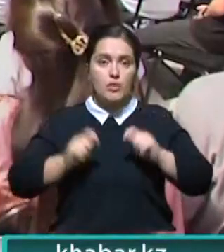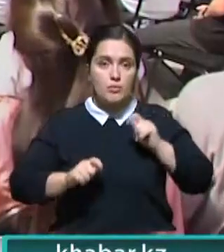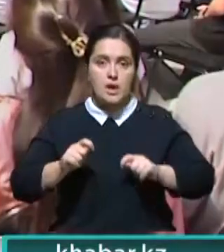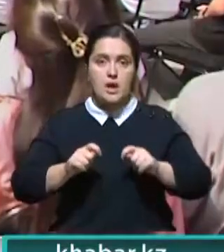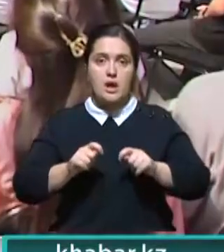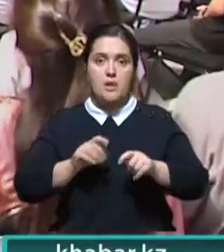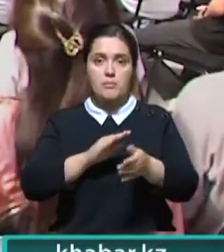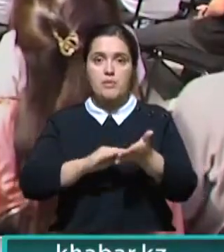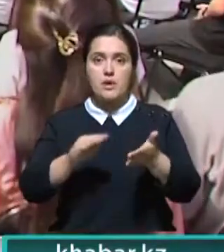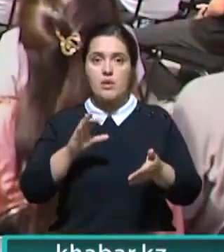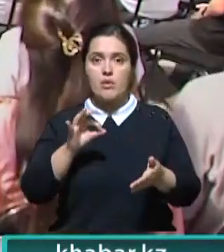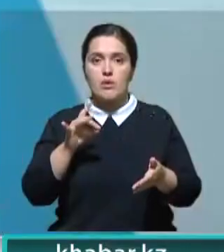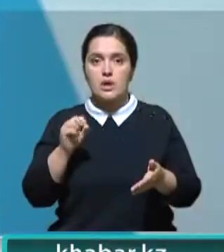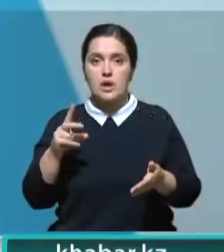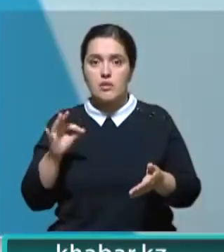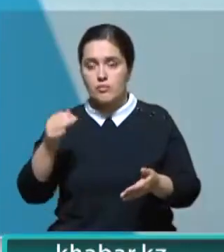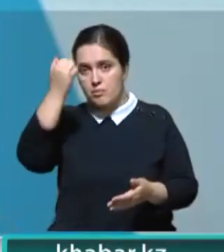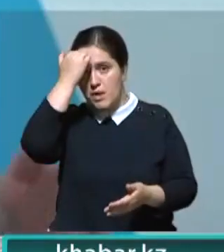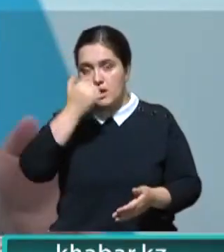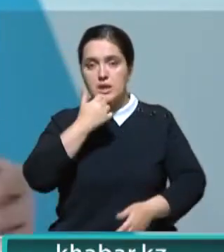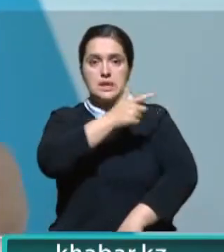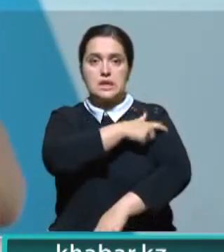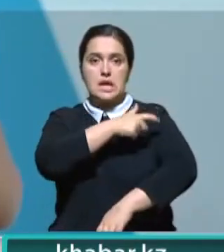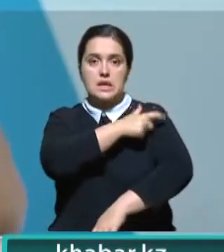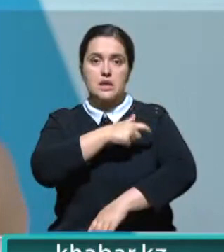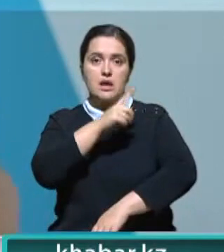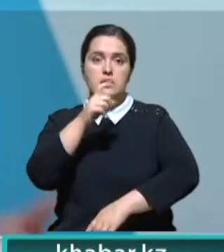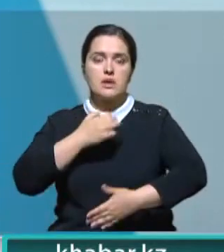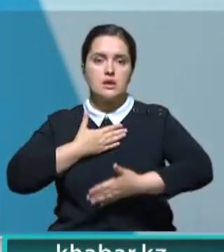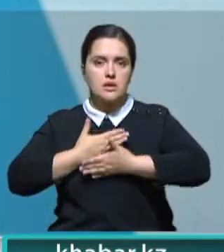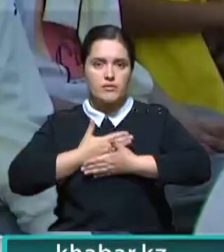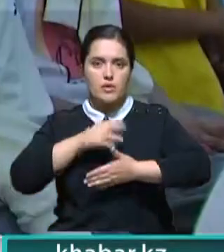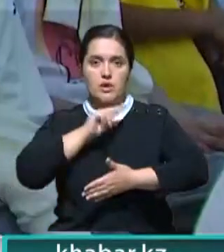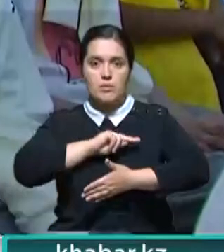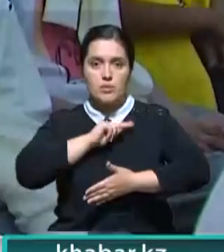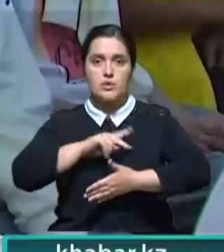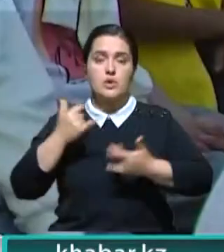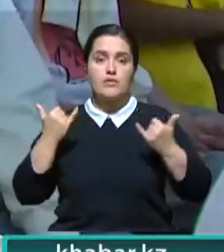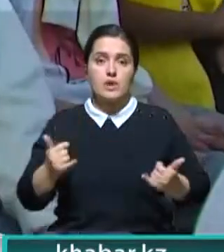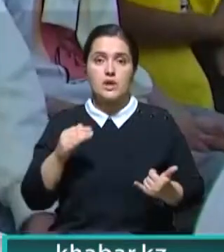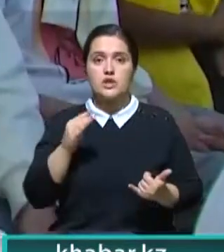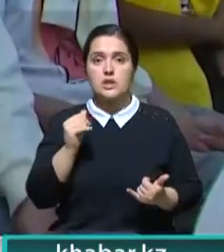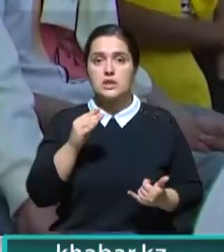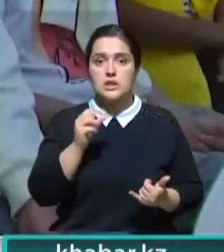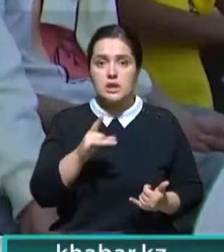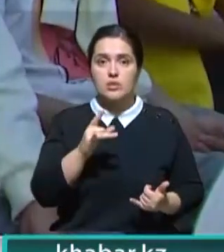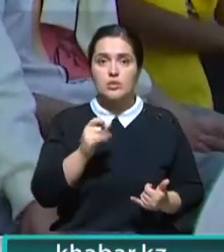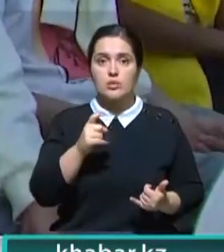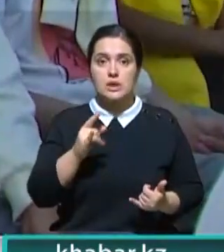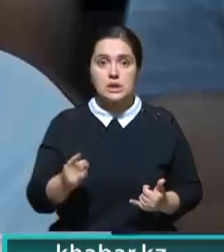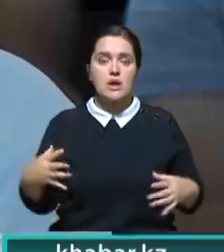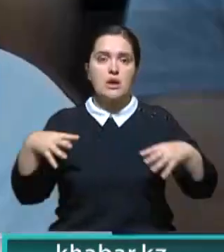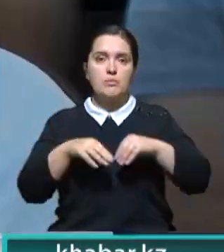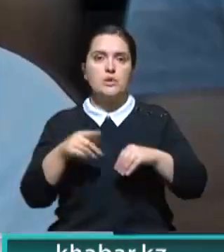день форума исполнительный секретарь партии «Асхат-Уралов» поблагодарил делегатов со всех регионов за активную работу. Он отметил, что сегодня Жастар-Рохэ